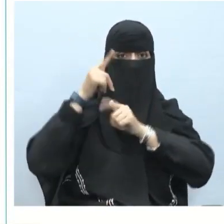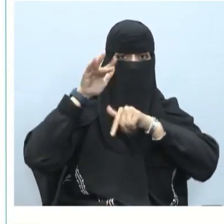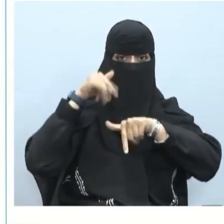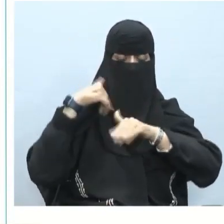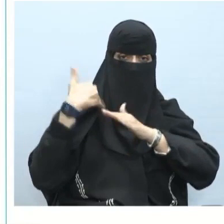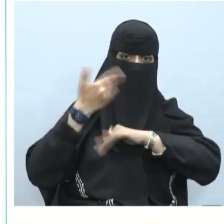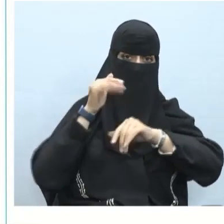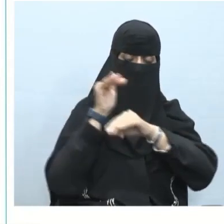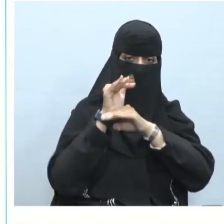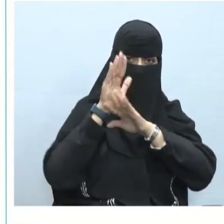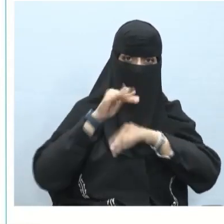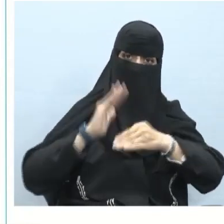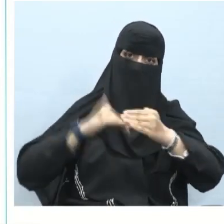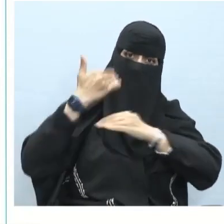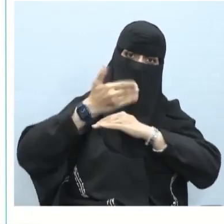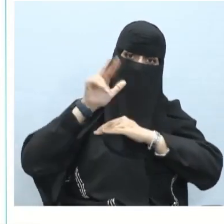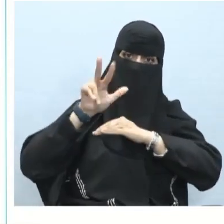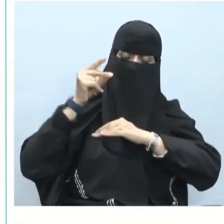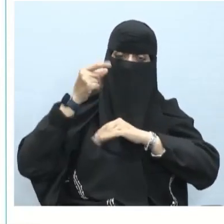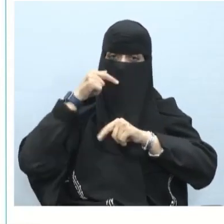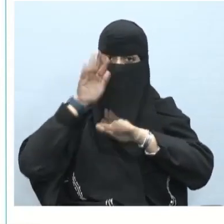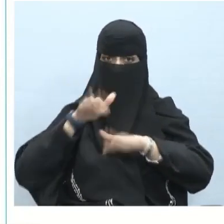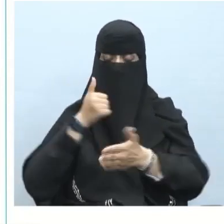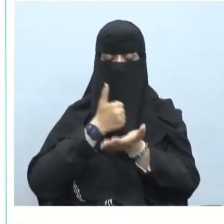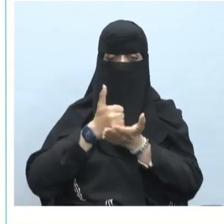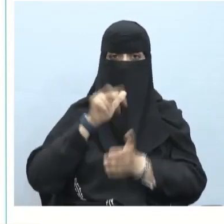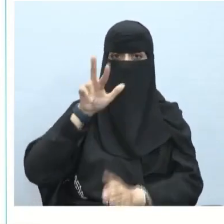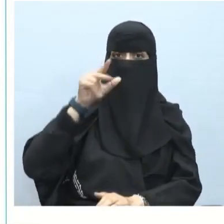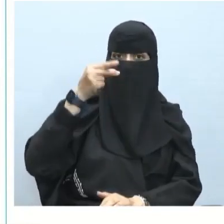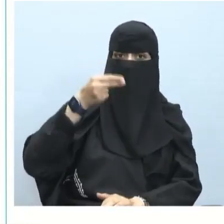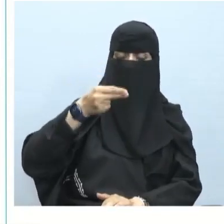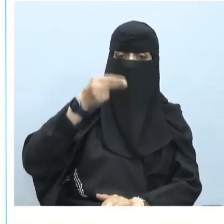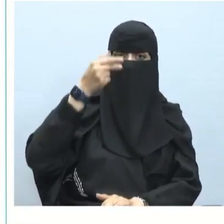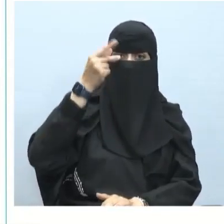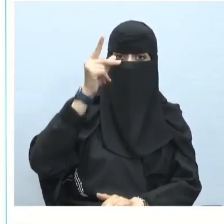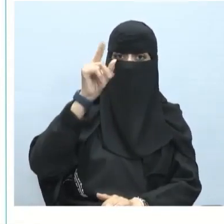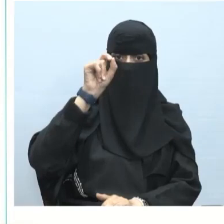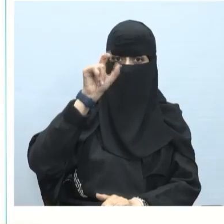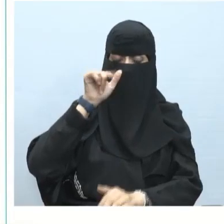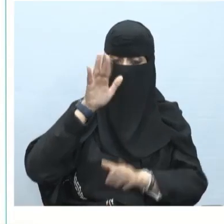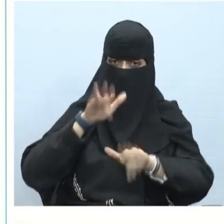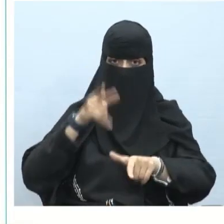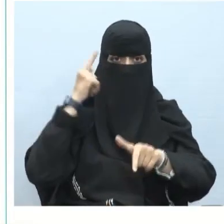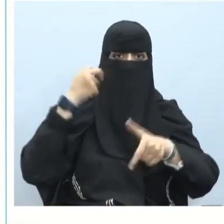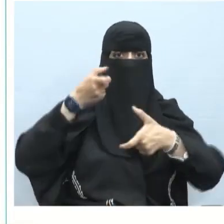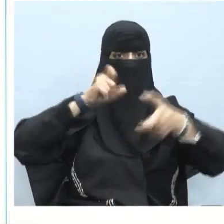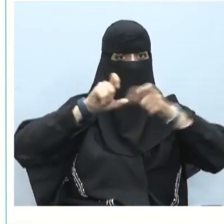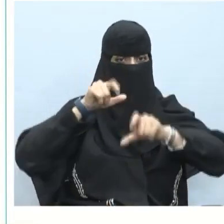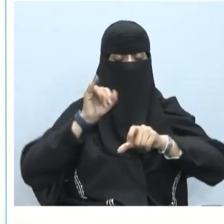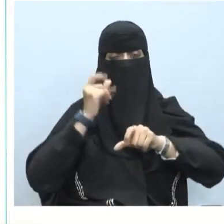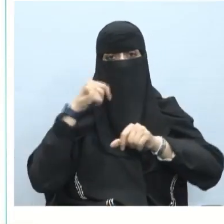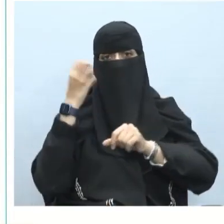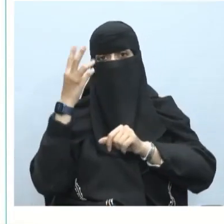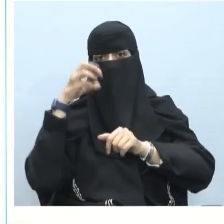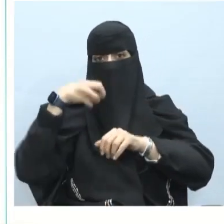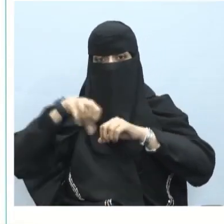العطف وتعلمنا أسلوب العطف وكذلك تعلمنا أنه يتكون من ثلاثة أجزاء